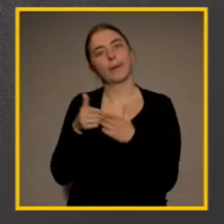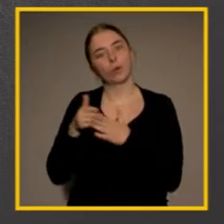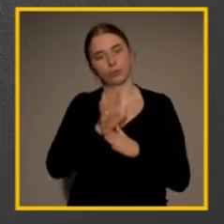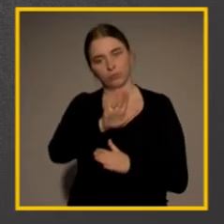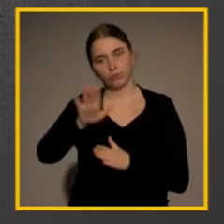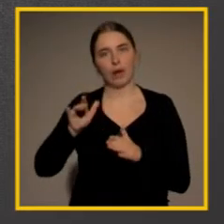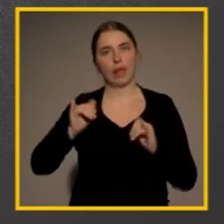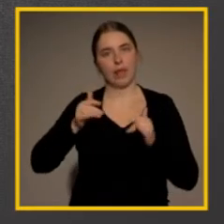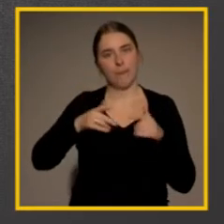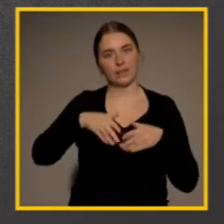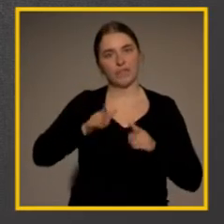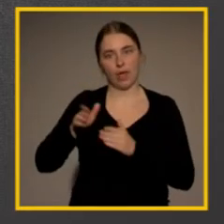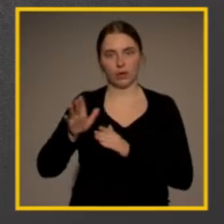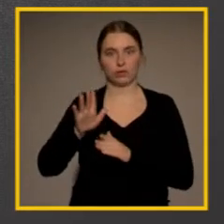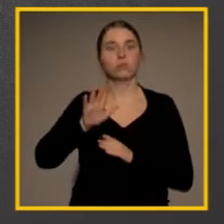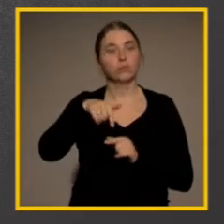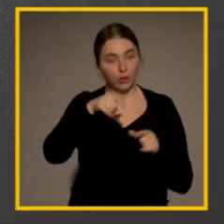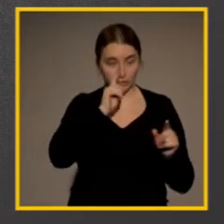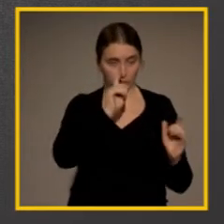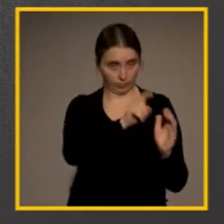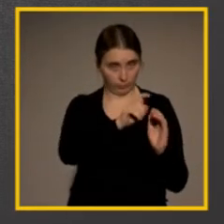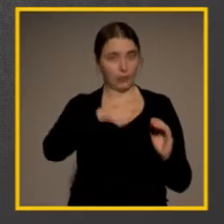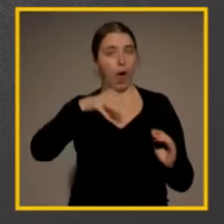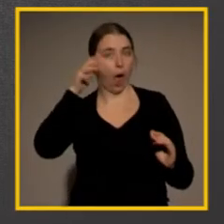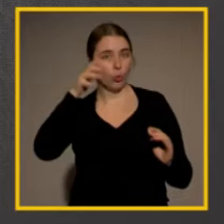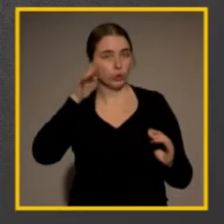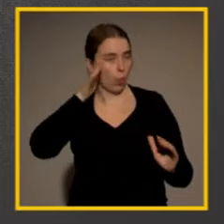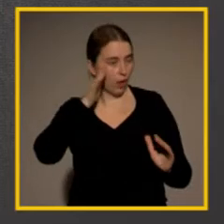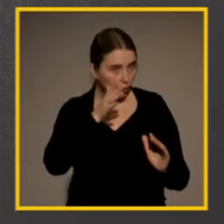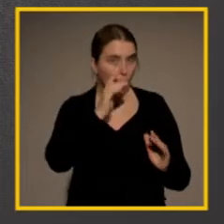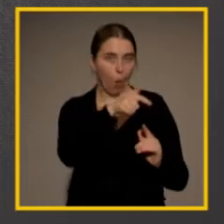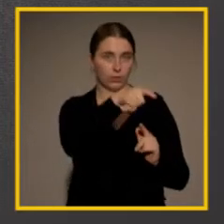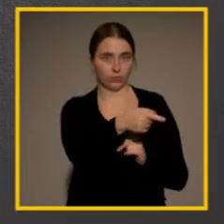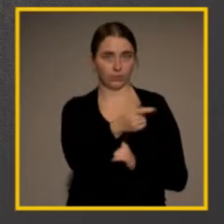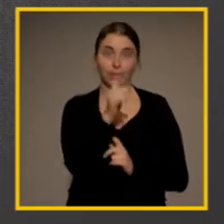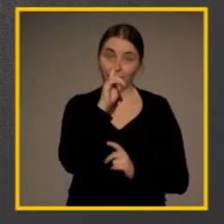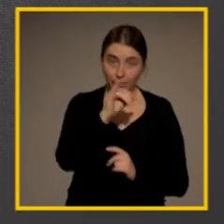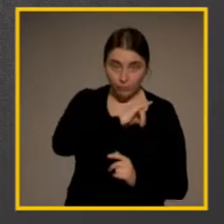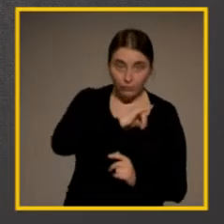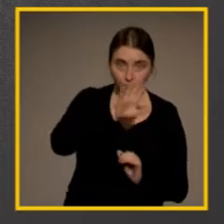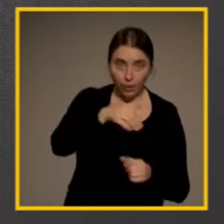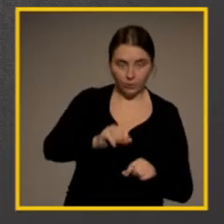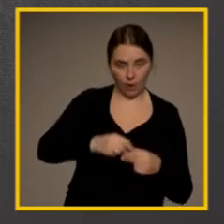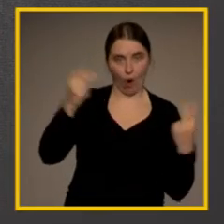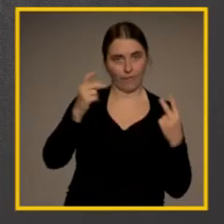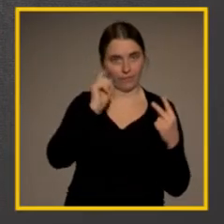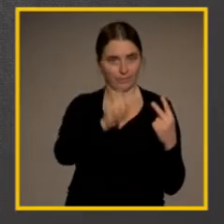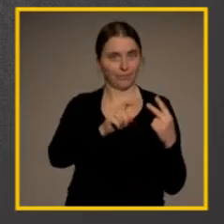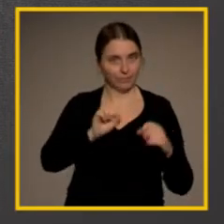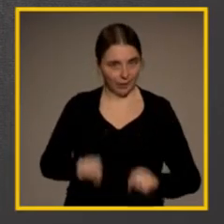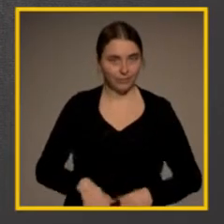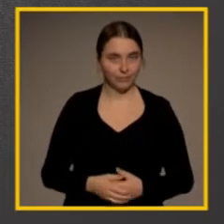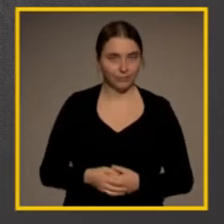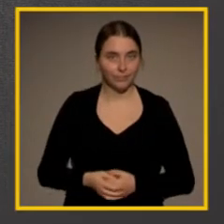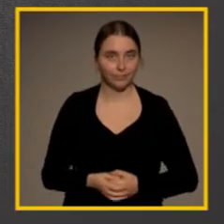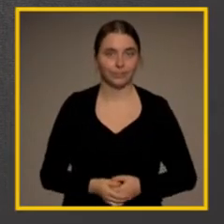Behinderungen in einer Audioversion zu hören sind. Klicken Sie doch auch mal rein.